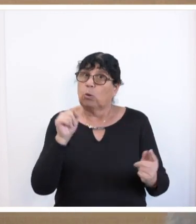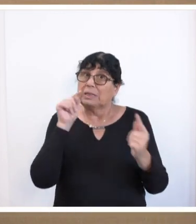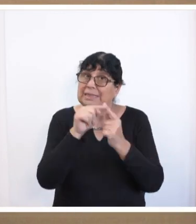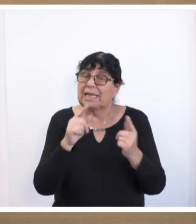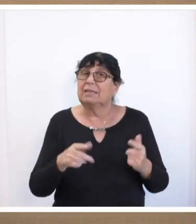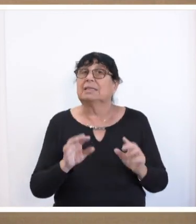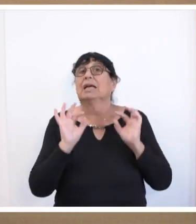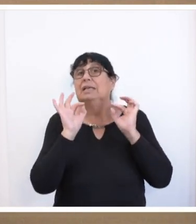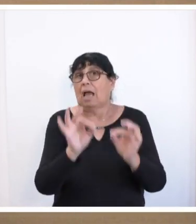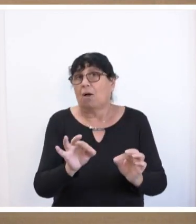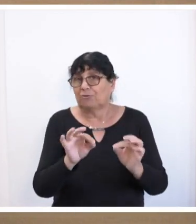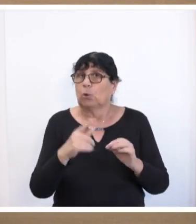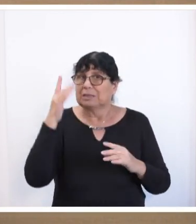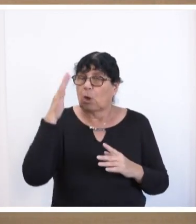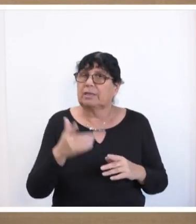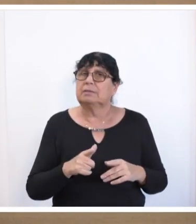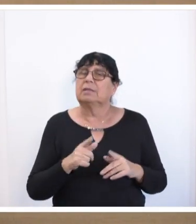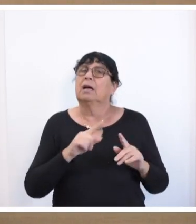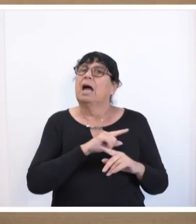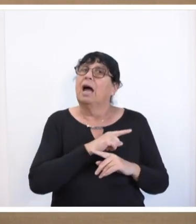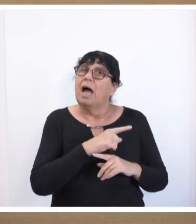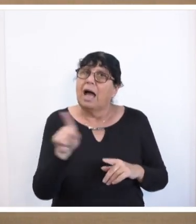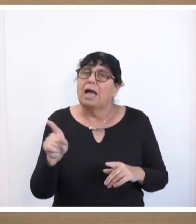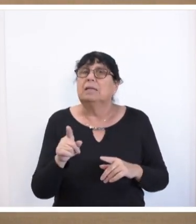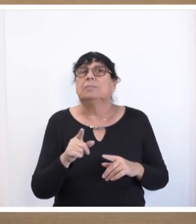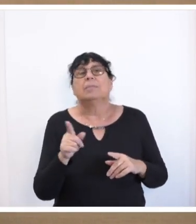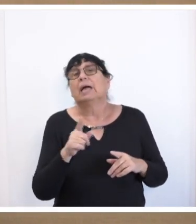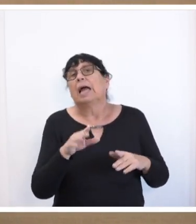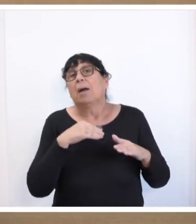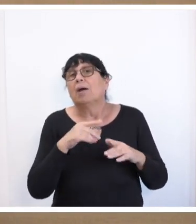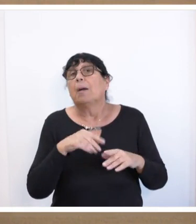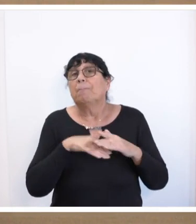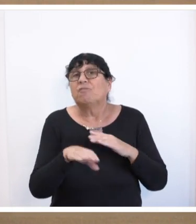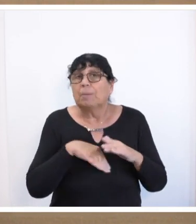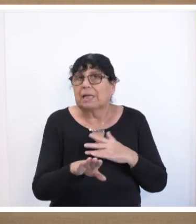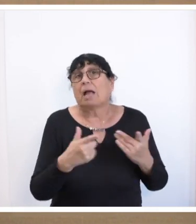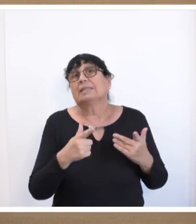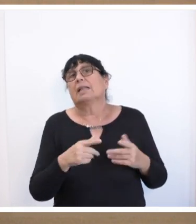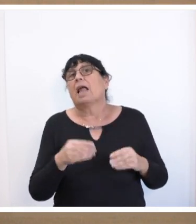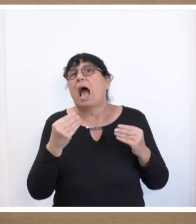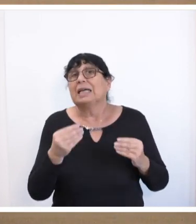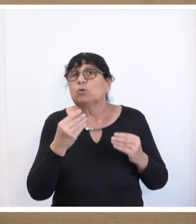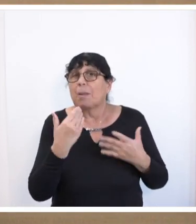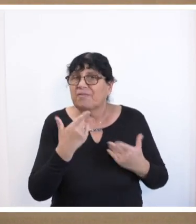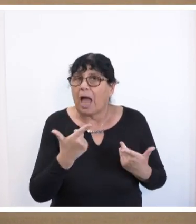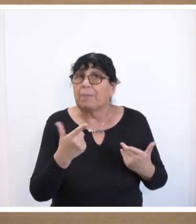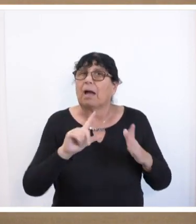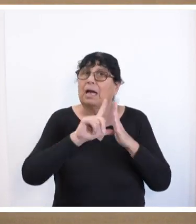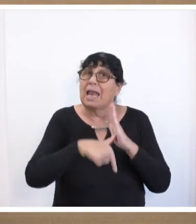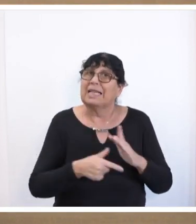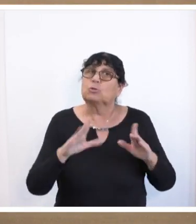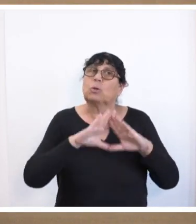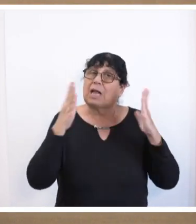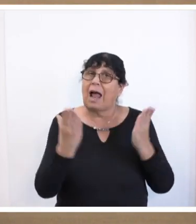ist dafür gewährt zu tragen, dass zumindest alle irregulären Migranten und Asylbewerber die Leistungen der Allgemeinheit